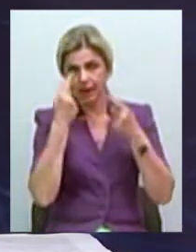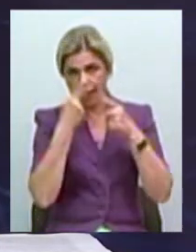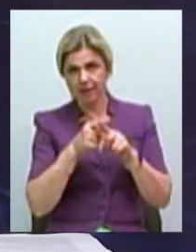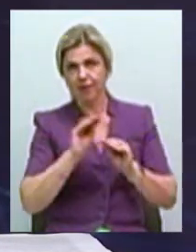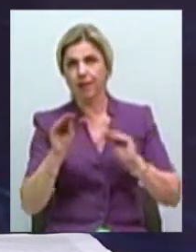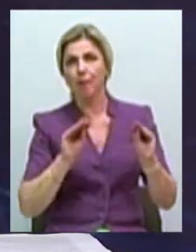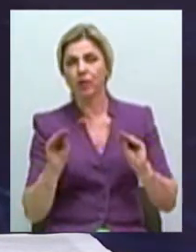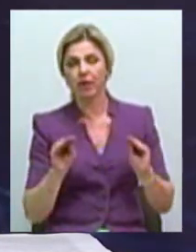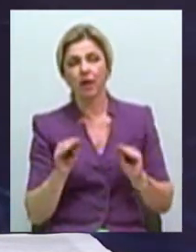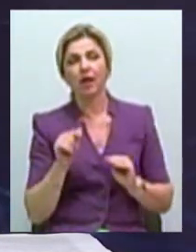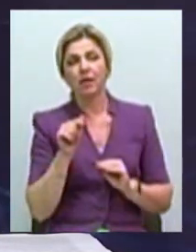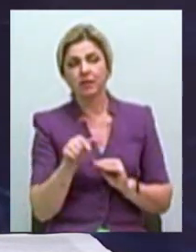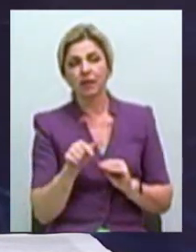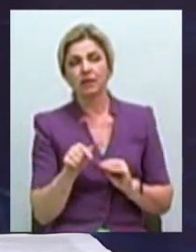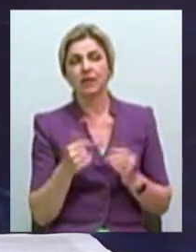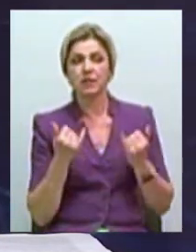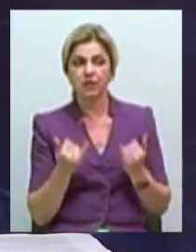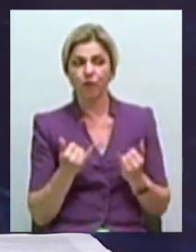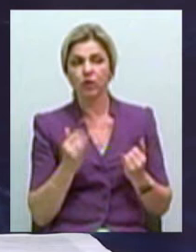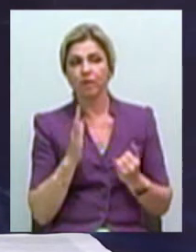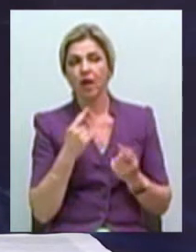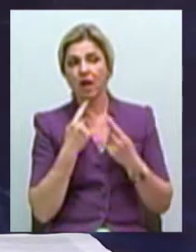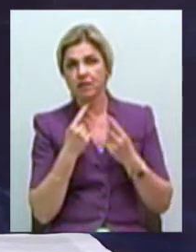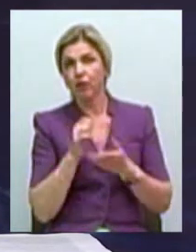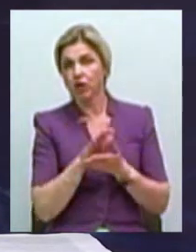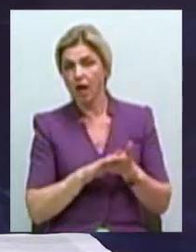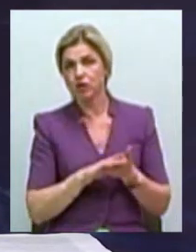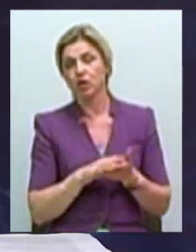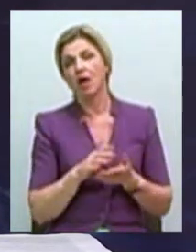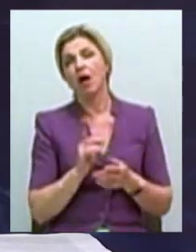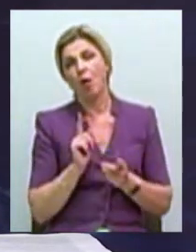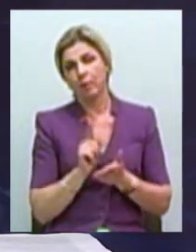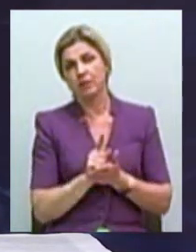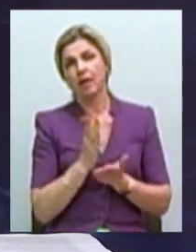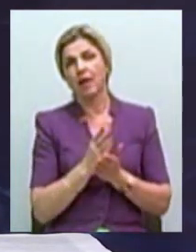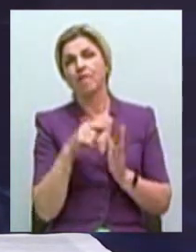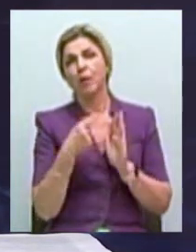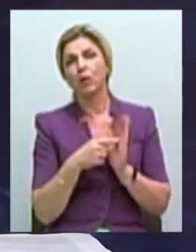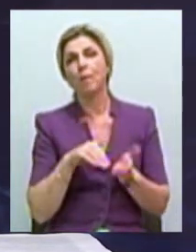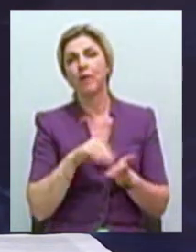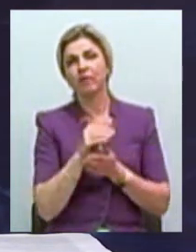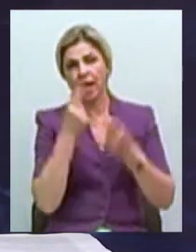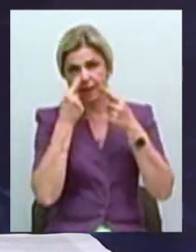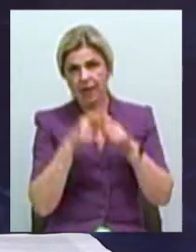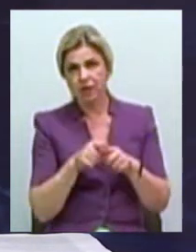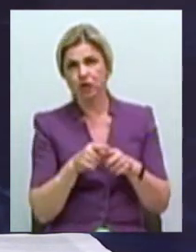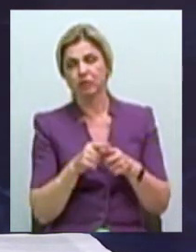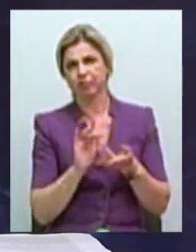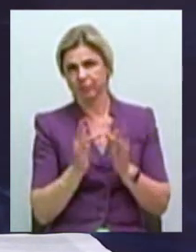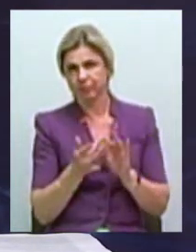здесь, я не знаю, коснемся мы этого сегодня в разговоре дальше или нет, безусловно, есть вопрос приобретения технических средств,